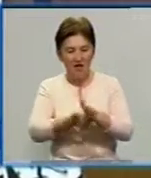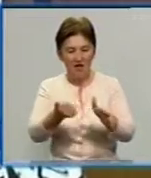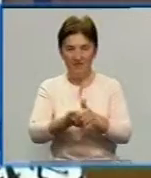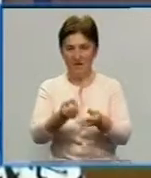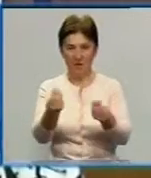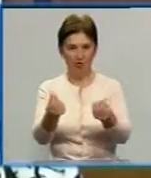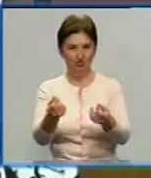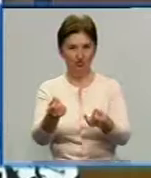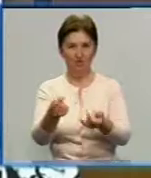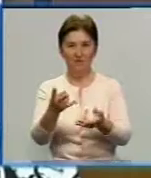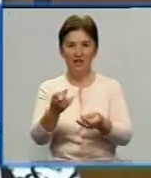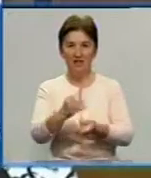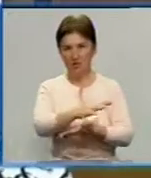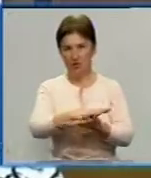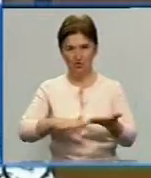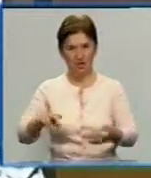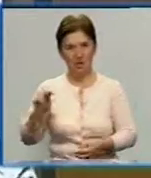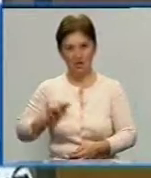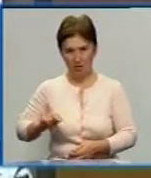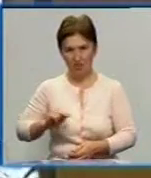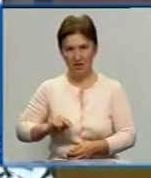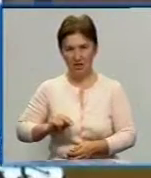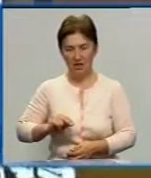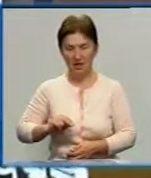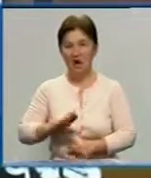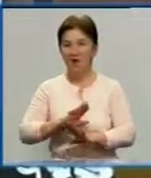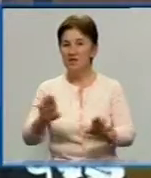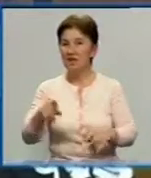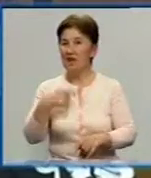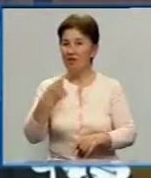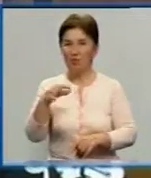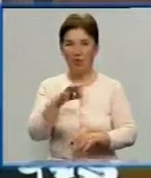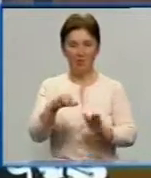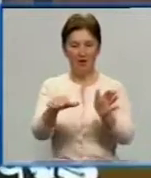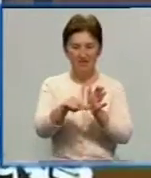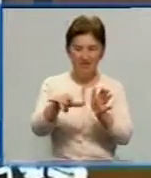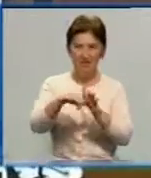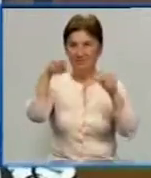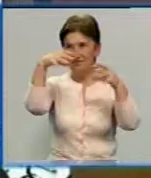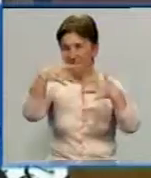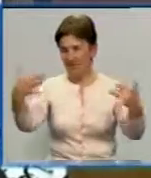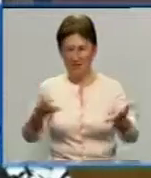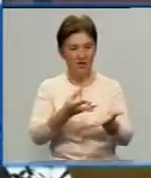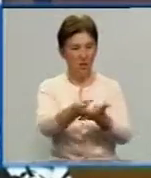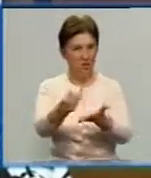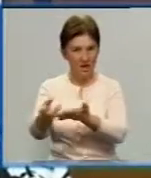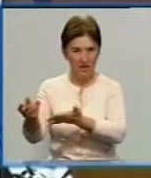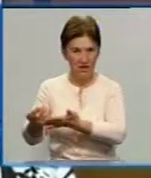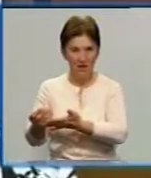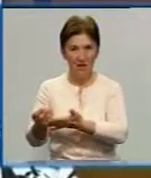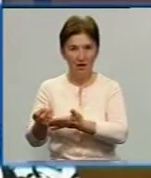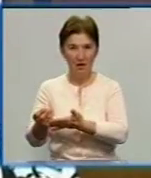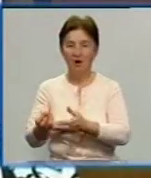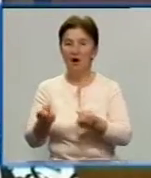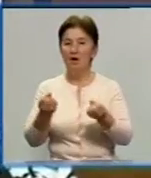життя. На продовження роботи галузей. Не говорячи вже про енергоносії і інші там обслуговуючі справи,